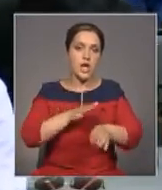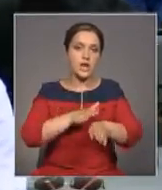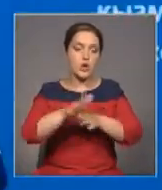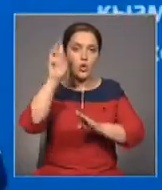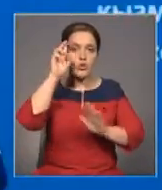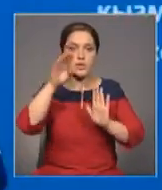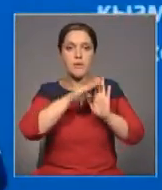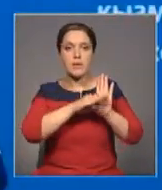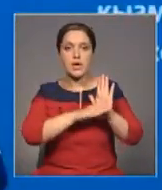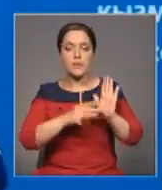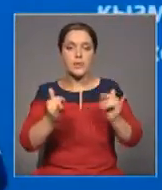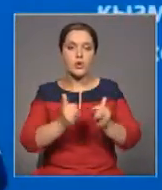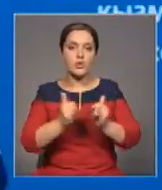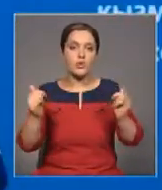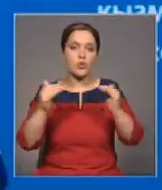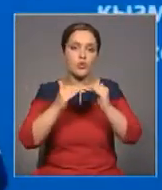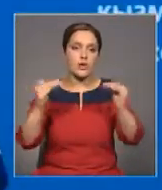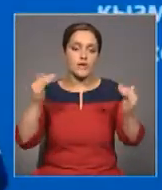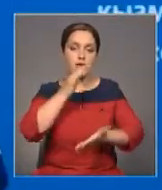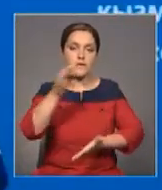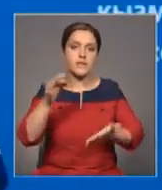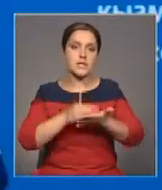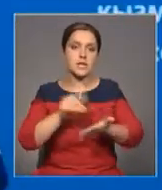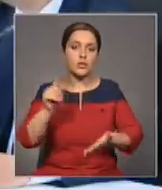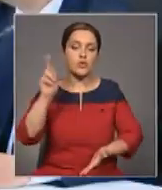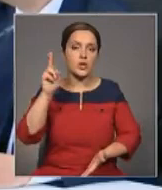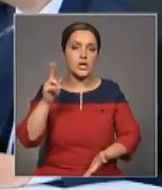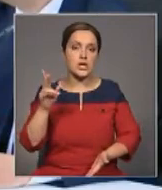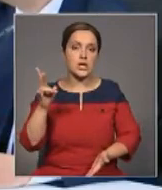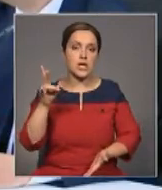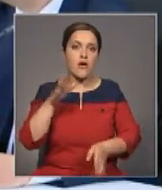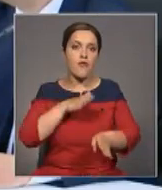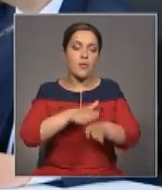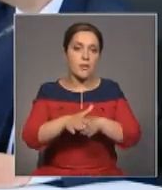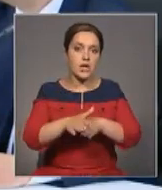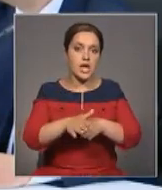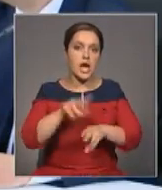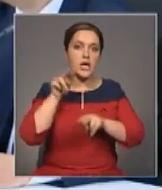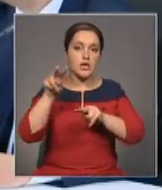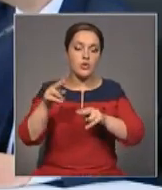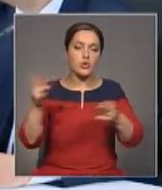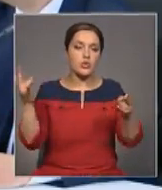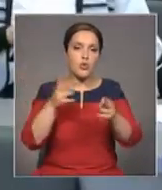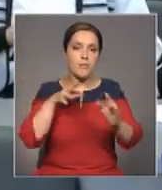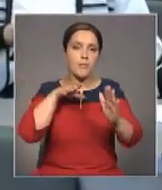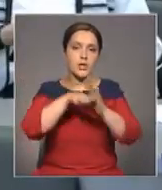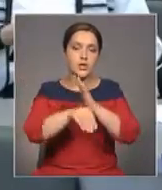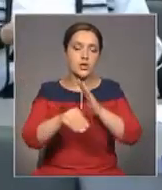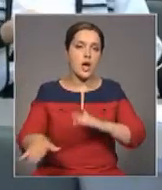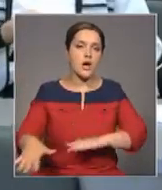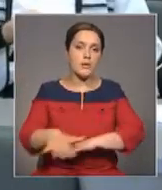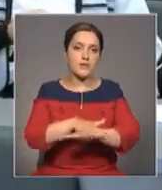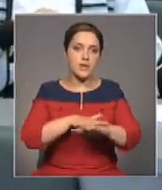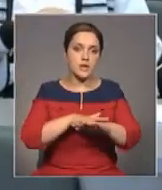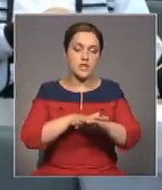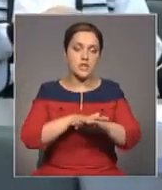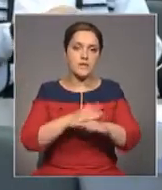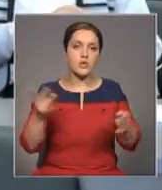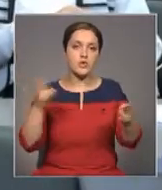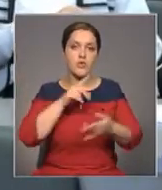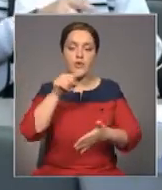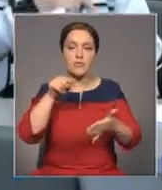реализации госпрограмм и повысить уровень ответственности тех, кто их выполняет. К контролю необходимо подключить и общественность.